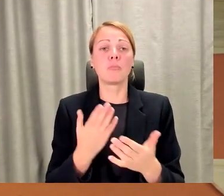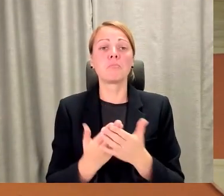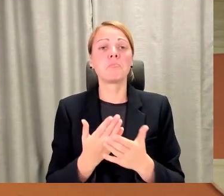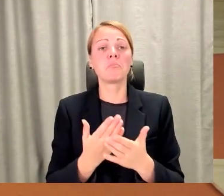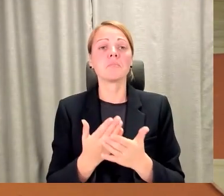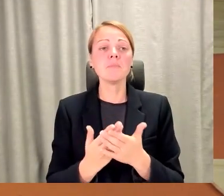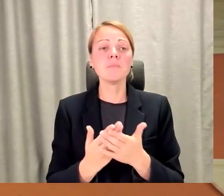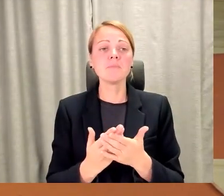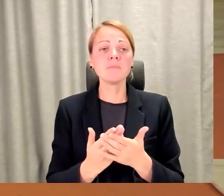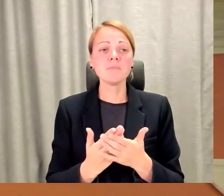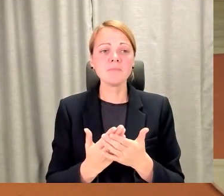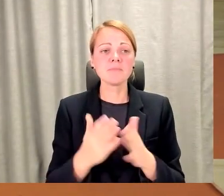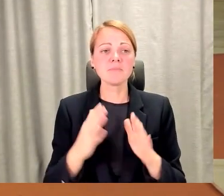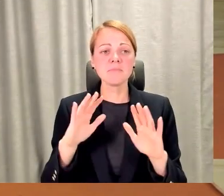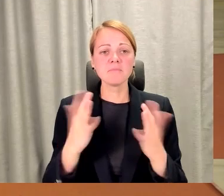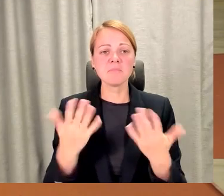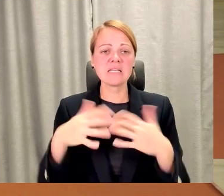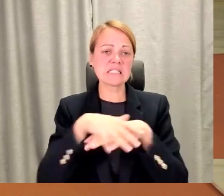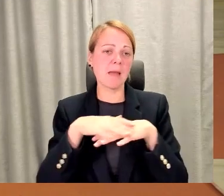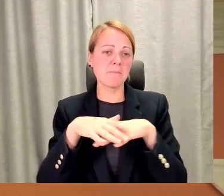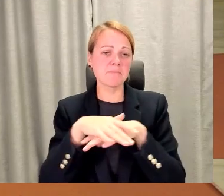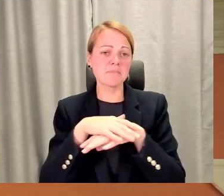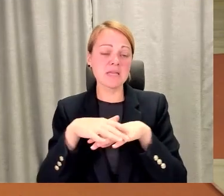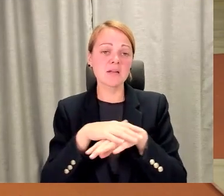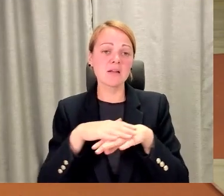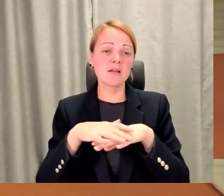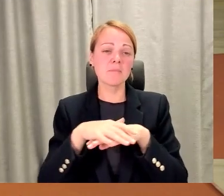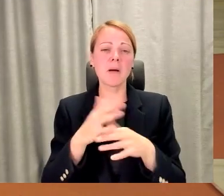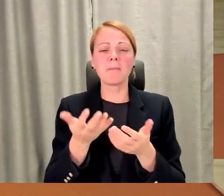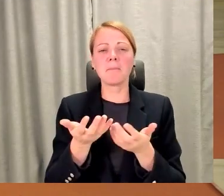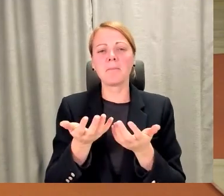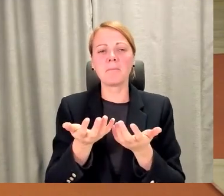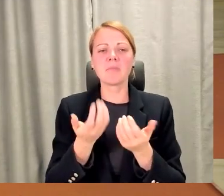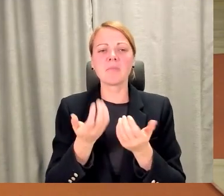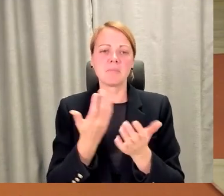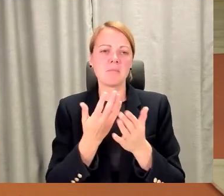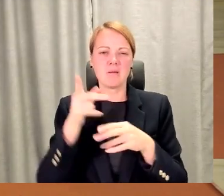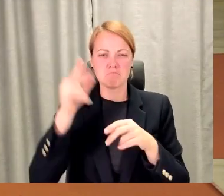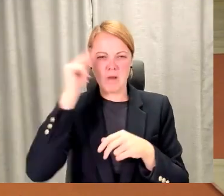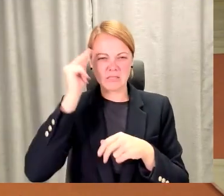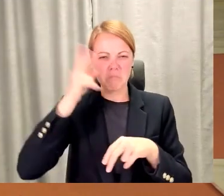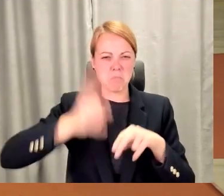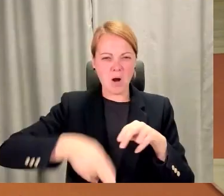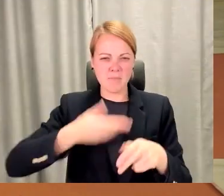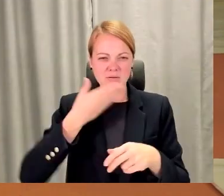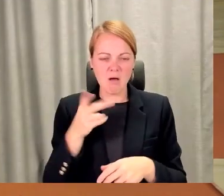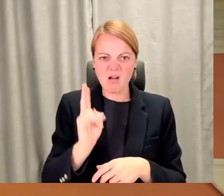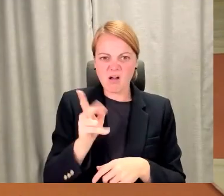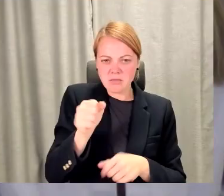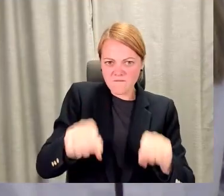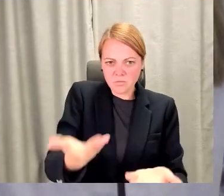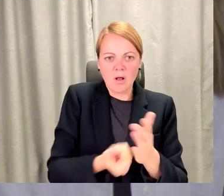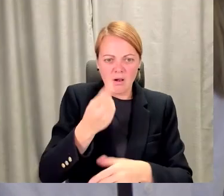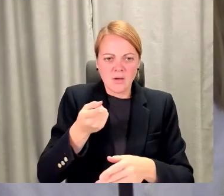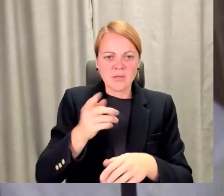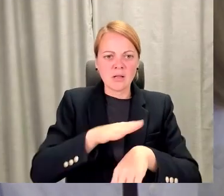ir arī pieņems tas laiks, ja tu nepabeidzi mācības. Nu, kā tā var? Tu taču esi tagad īstērē resursu, laika resursu, mūsu resursu, valsts nodoktu